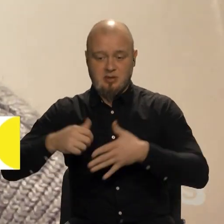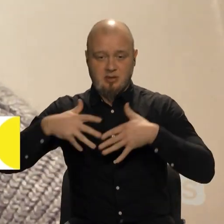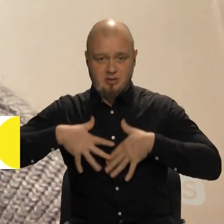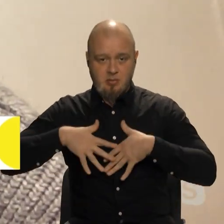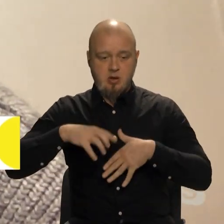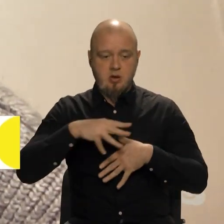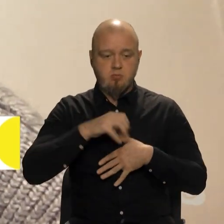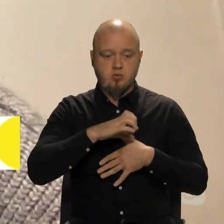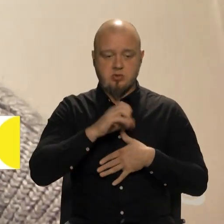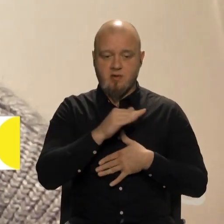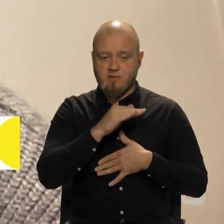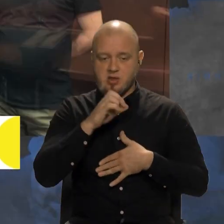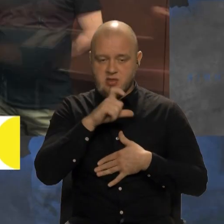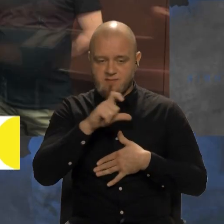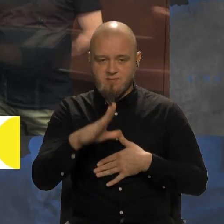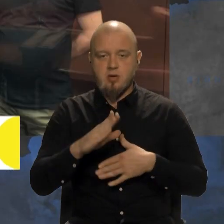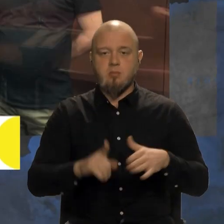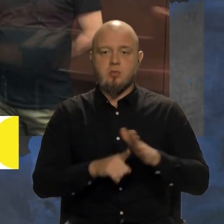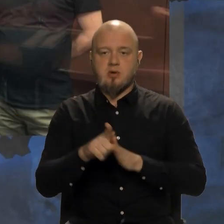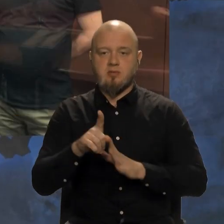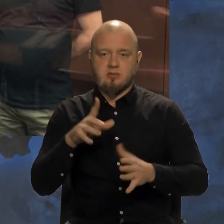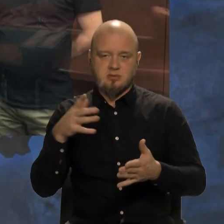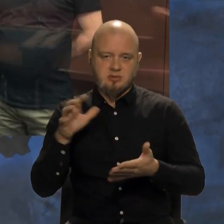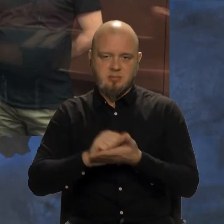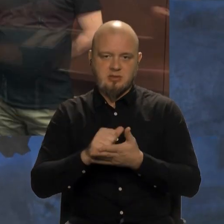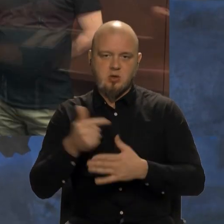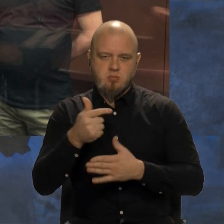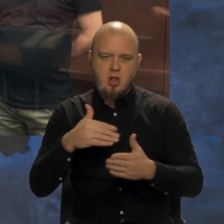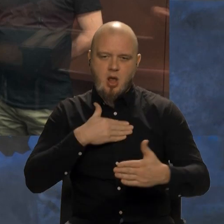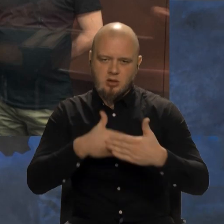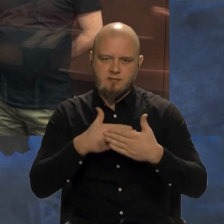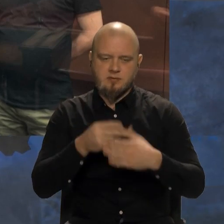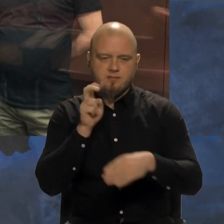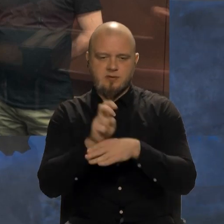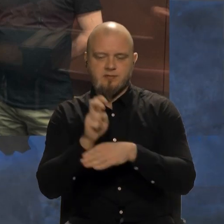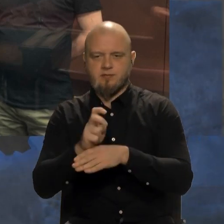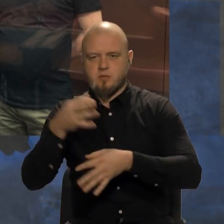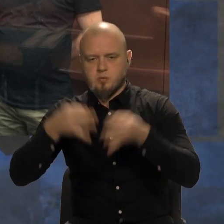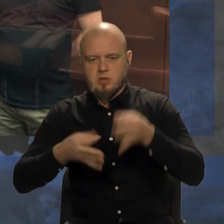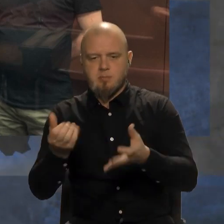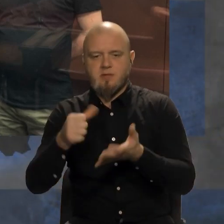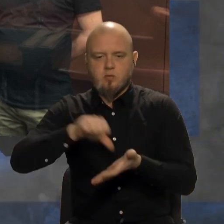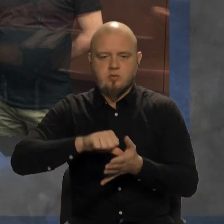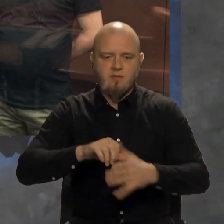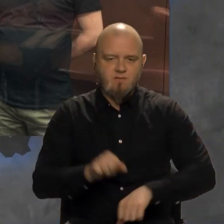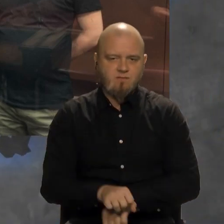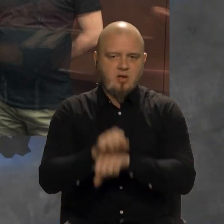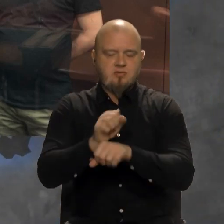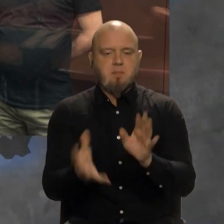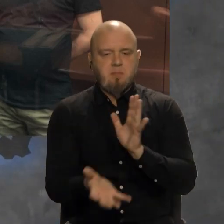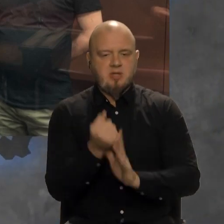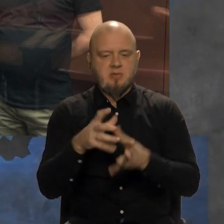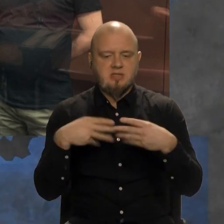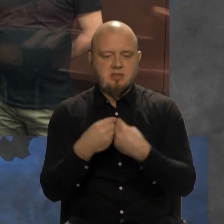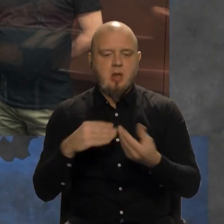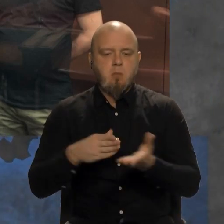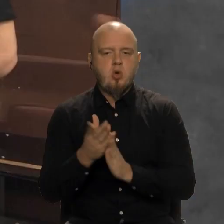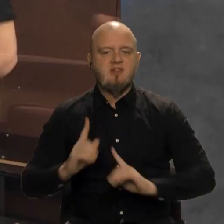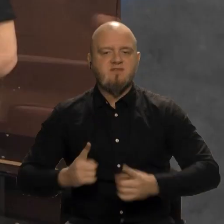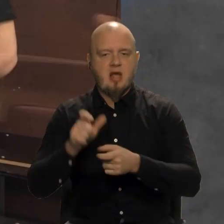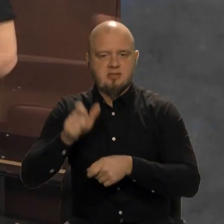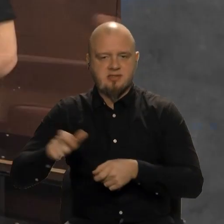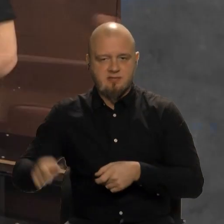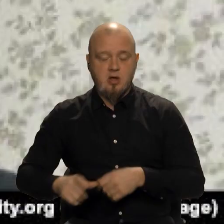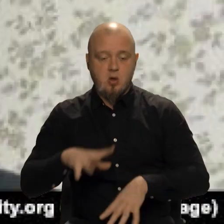Мустафаєв почав займатися громадянським активізмом. Відвідував суди, брав участь в акціях, підтримував сім'ї політв'язнів.